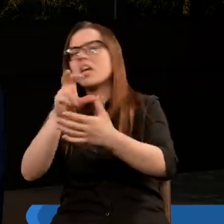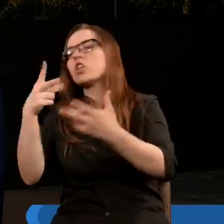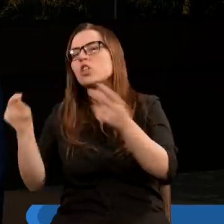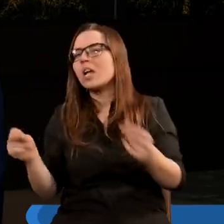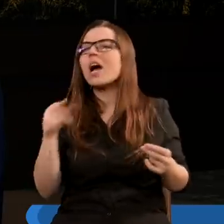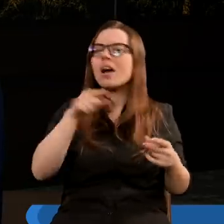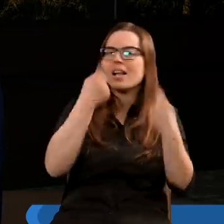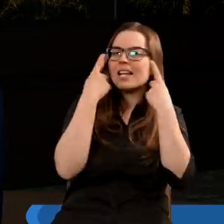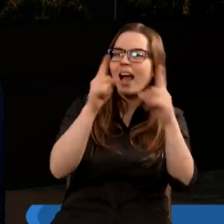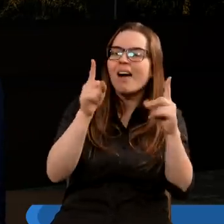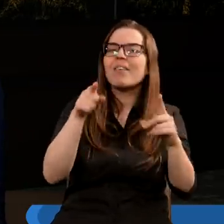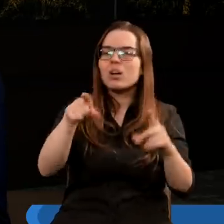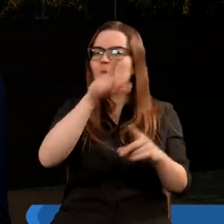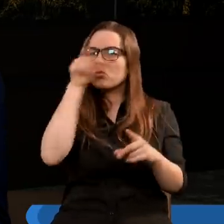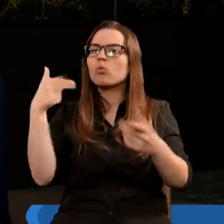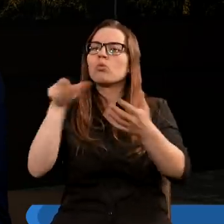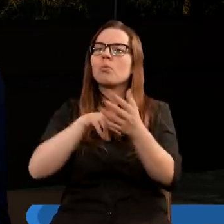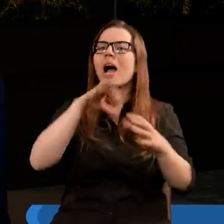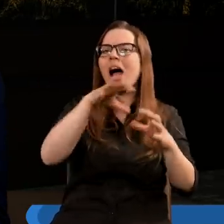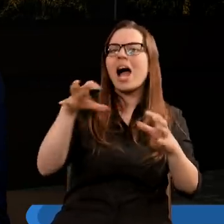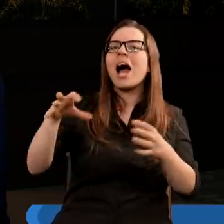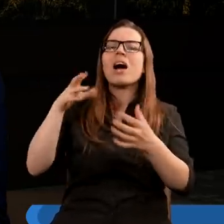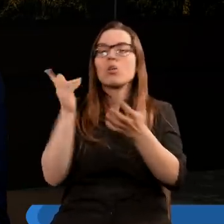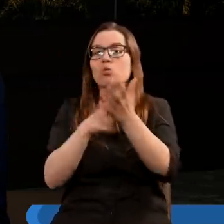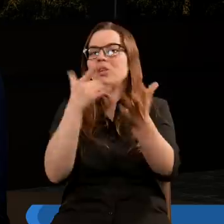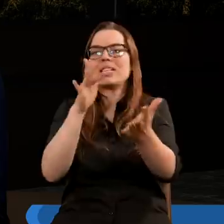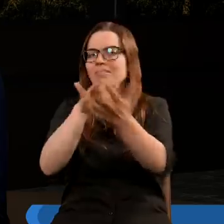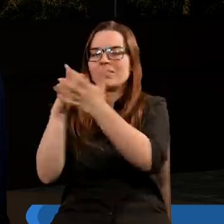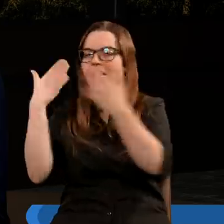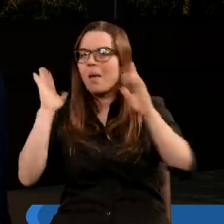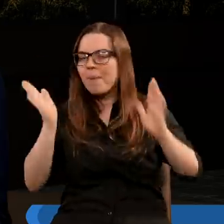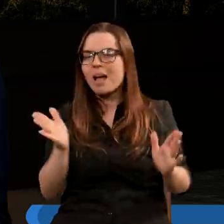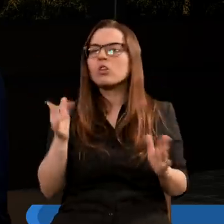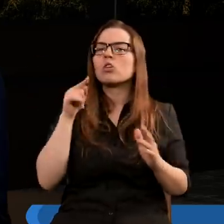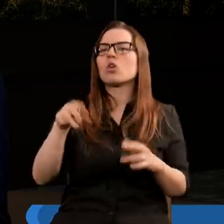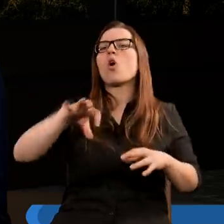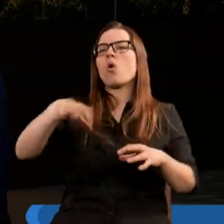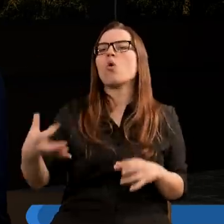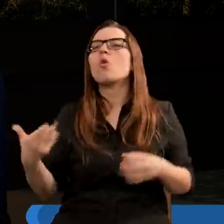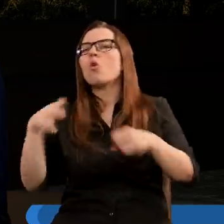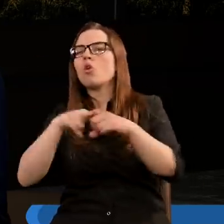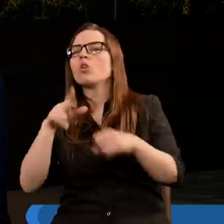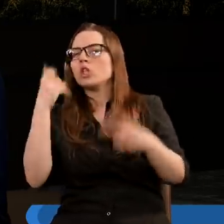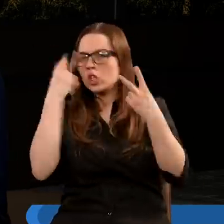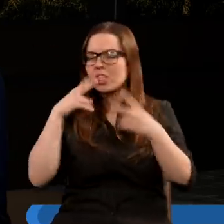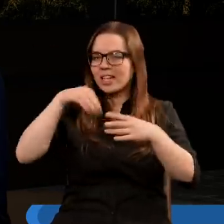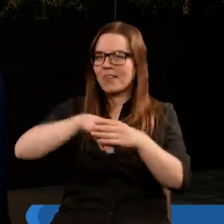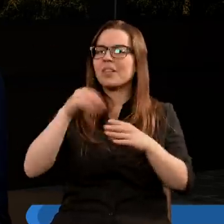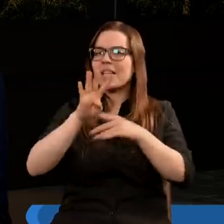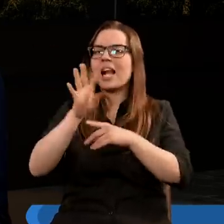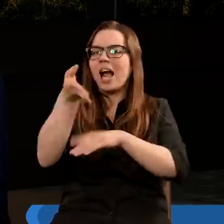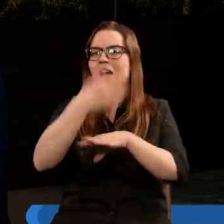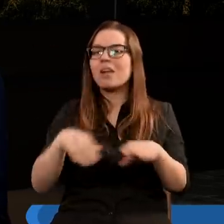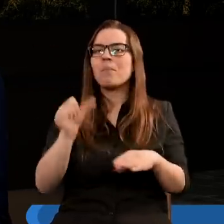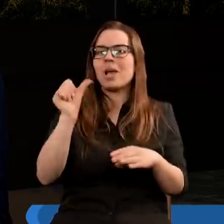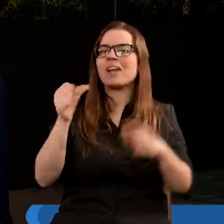Możemy zauważyć, że grupa, która charakteryzuje się tym, że ich plagi nie dopadną, czy ich nie dotkną, jest to grupa, która, jak czytamy w czternastym rozdziale i w